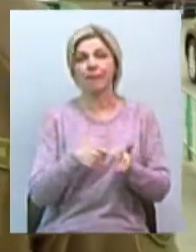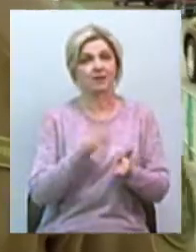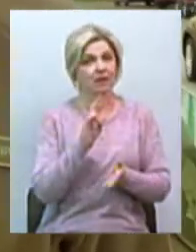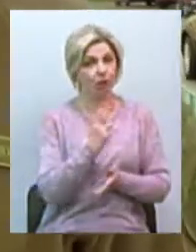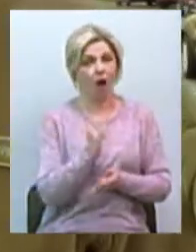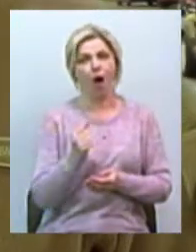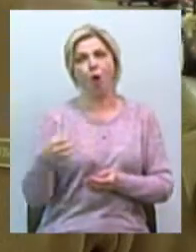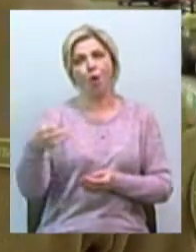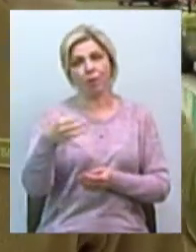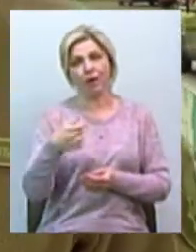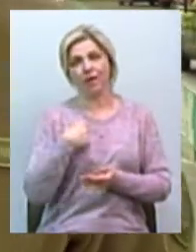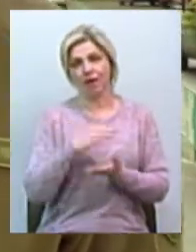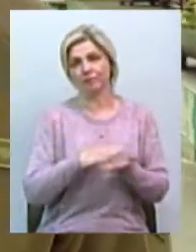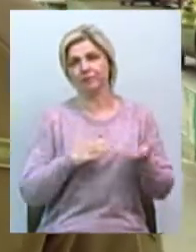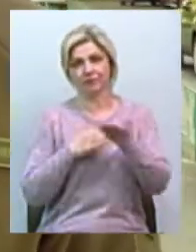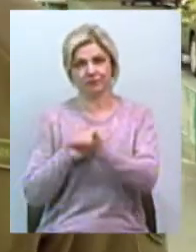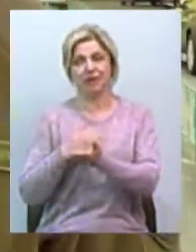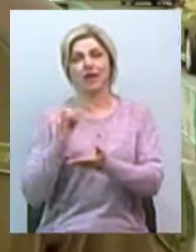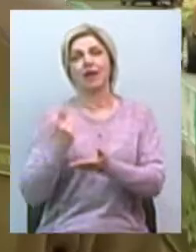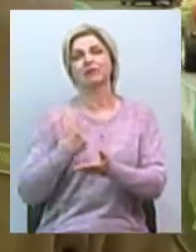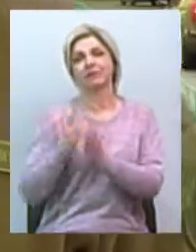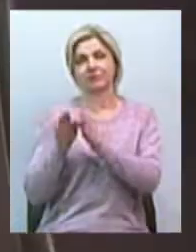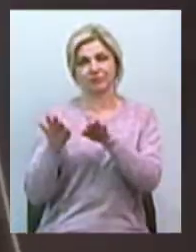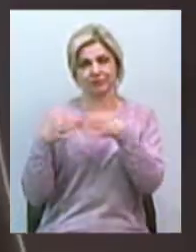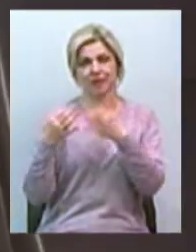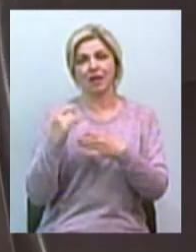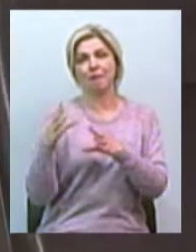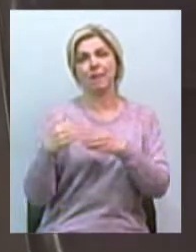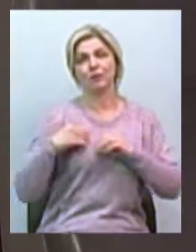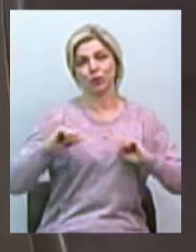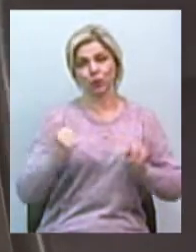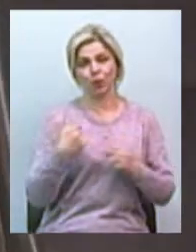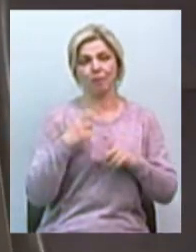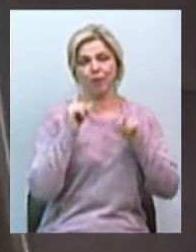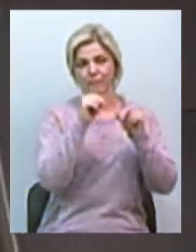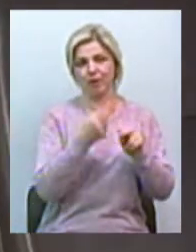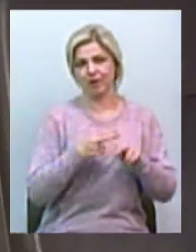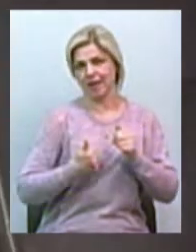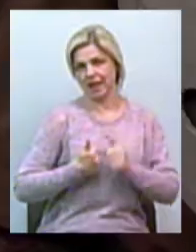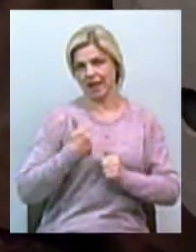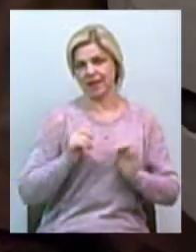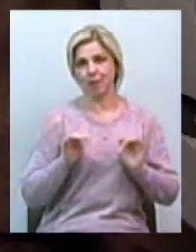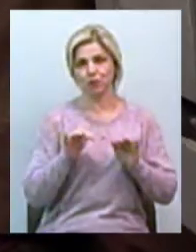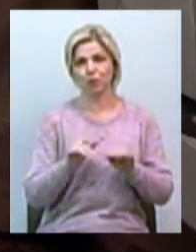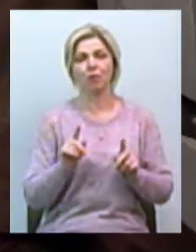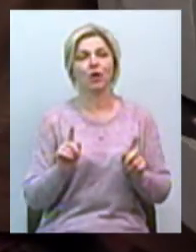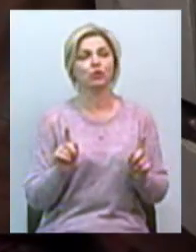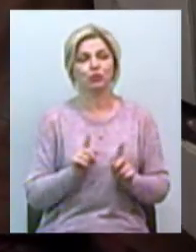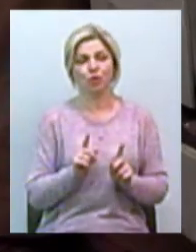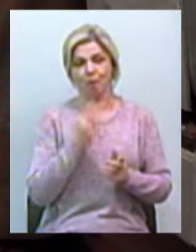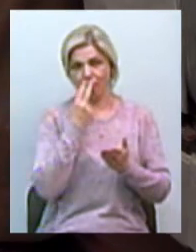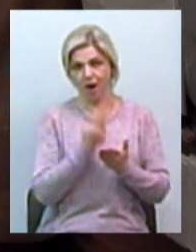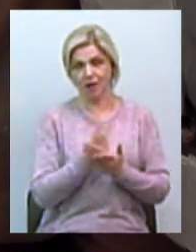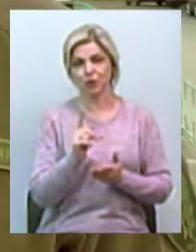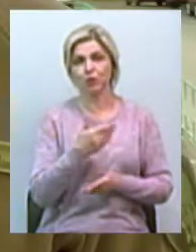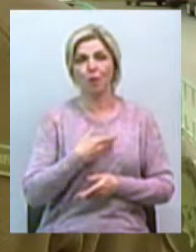Звичайно, я написав рапорт за межі гарнізону та поїхався зі своїм другом. «Це дуже гідний поступок, який показує,